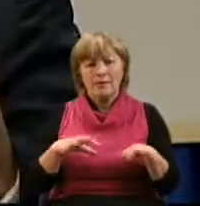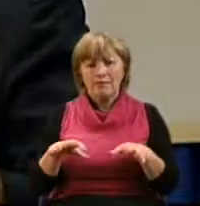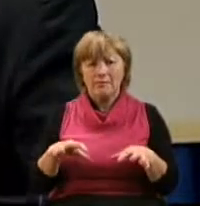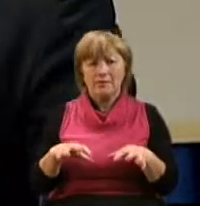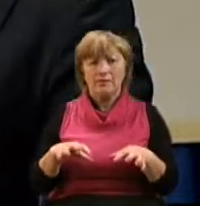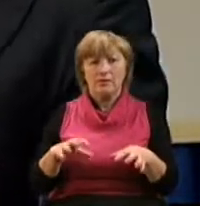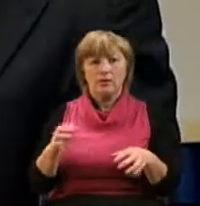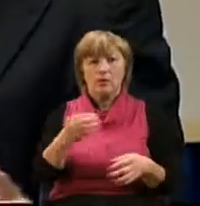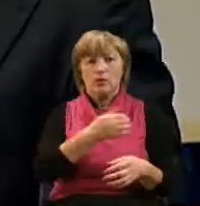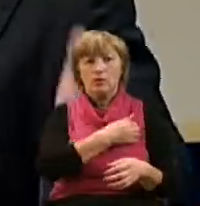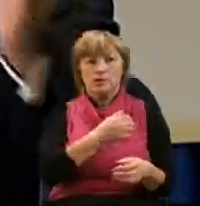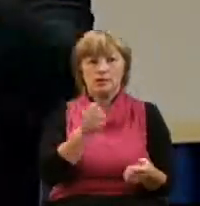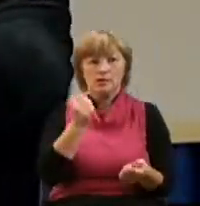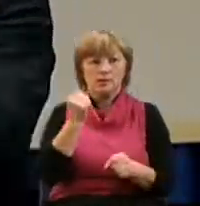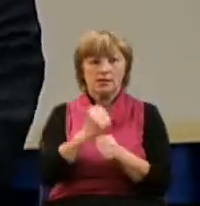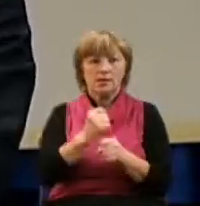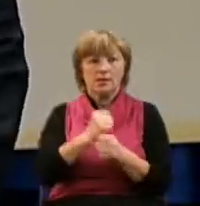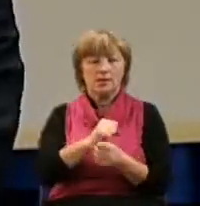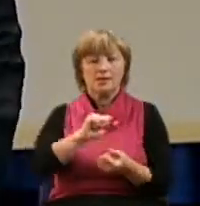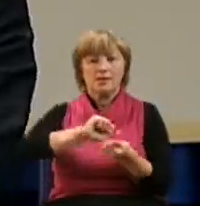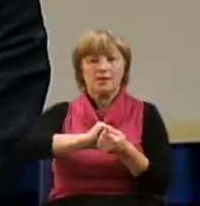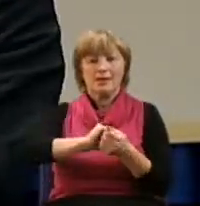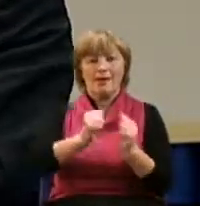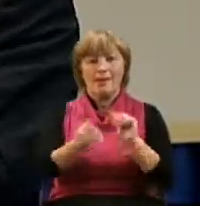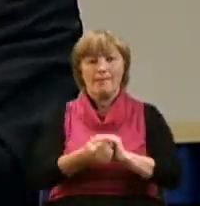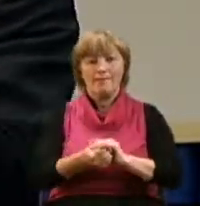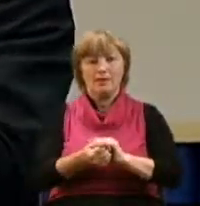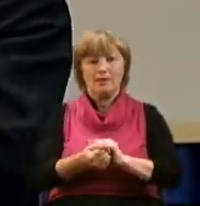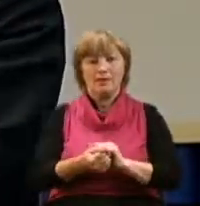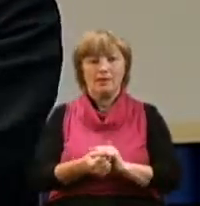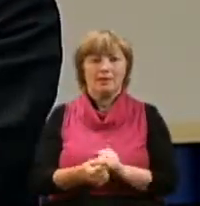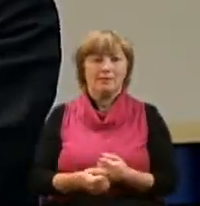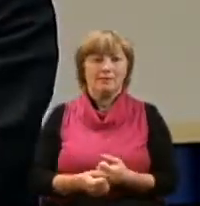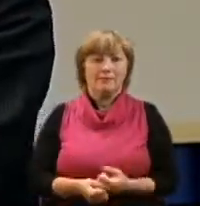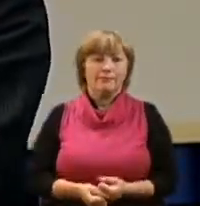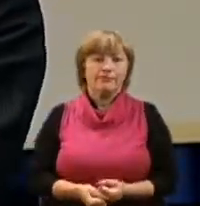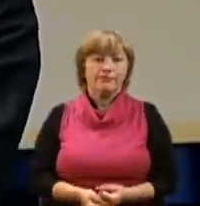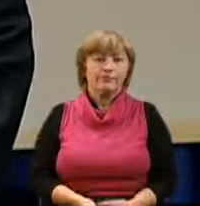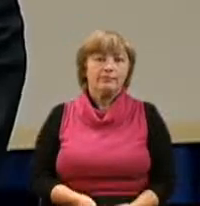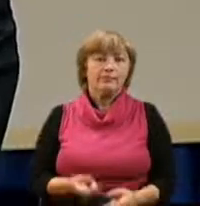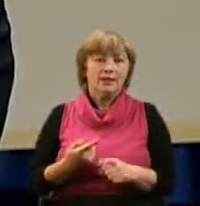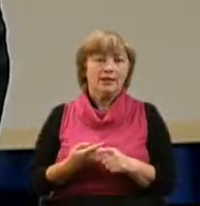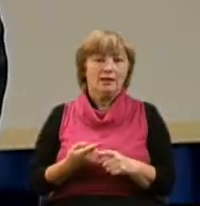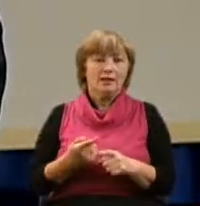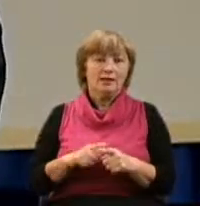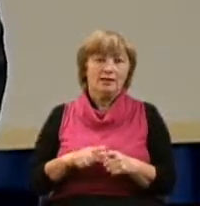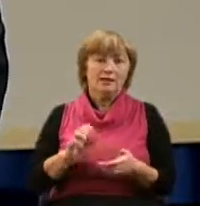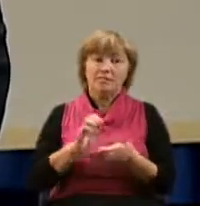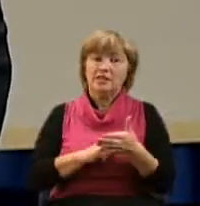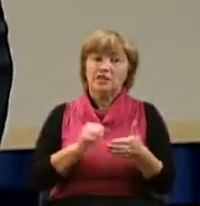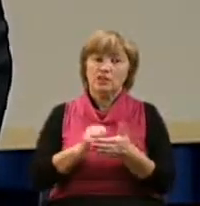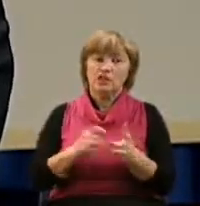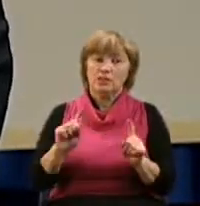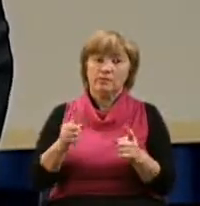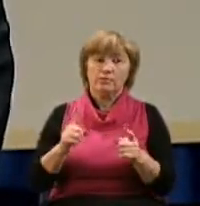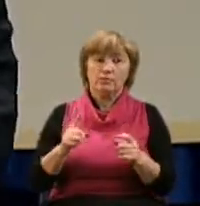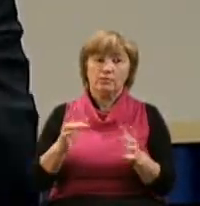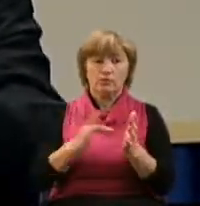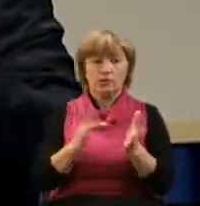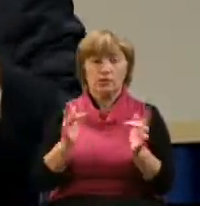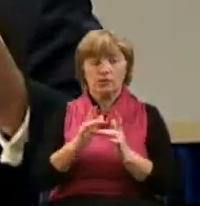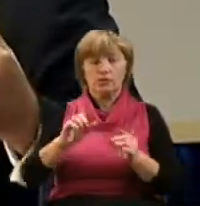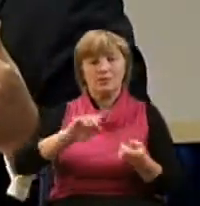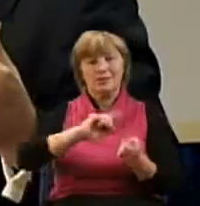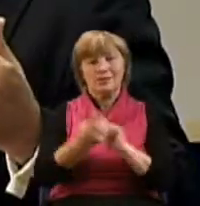как тростник, хочет сделать Петра, который твердый, как камень. Это причина, почему он изменил имя, чтобы